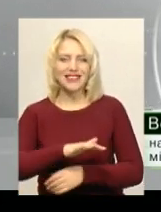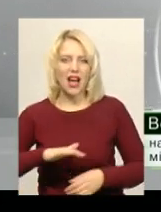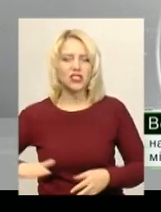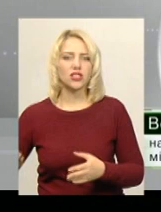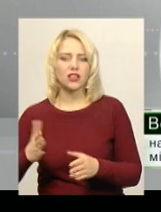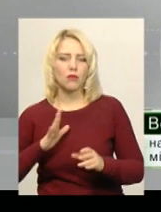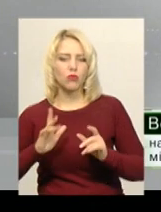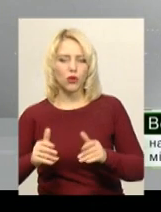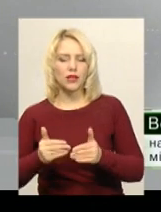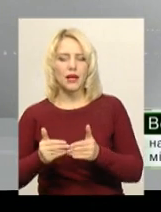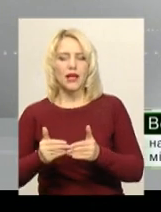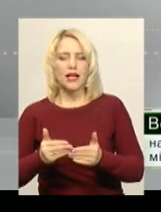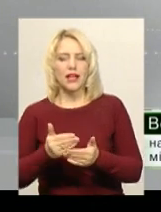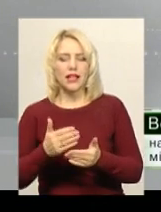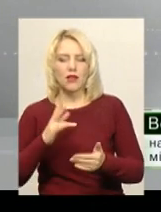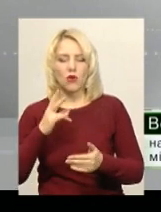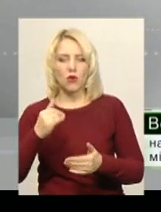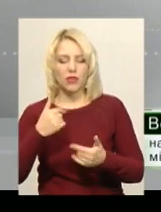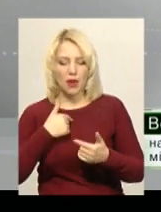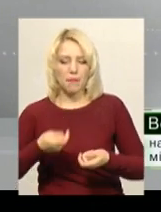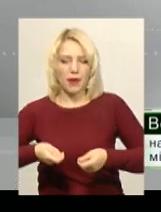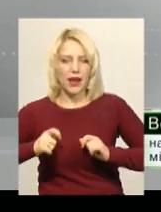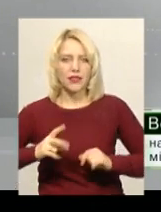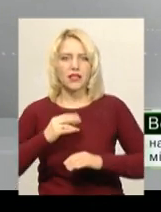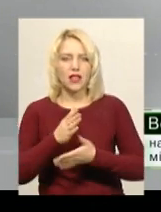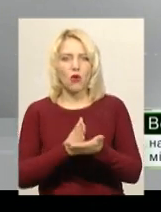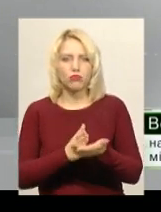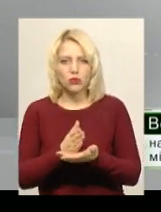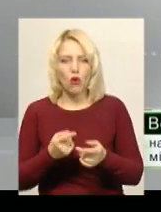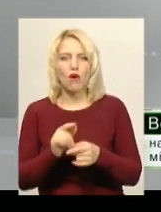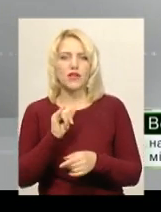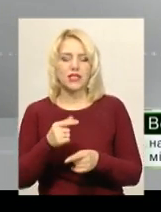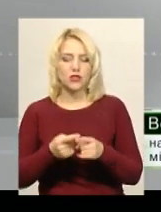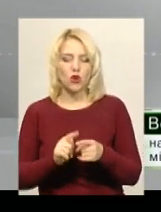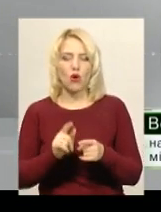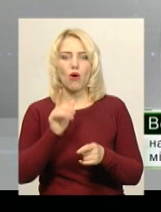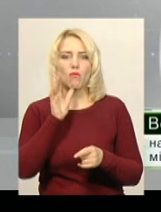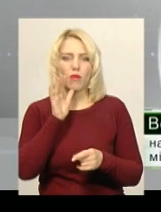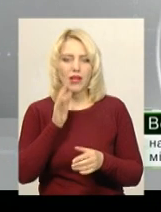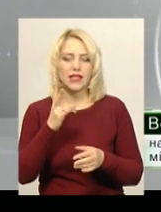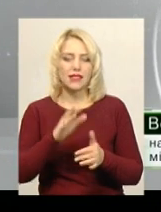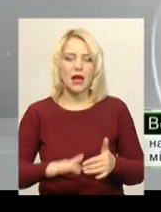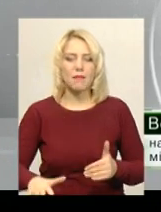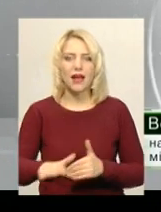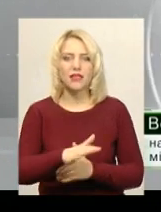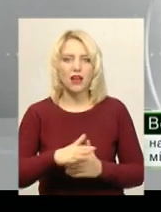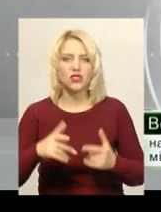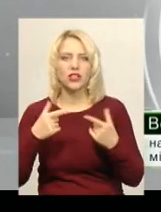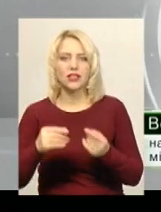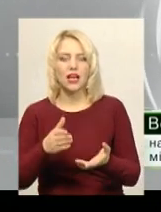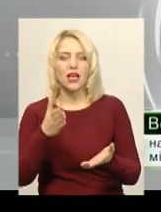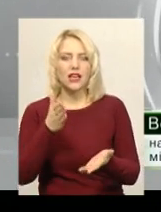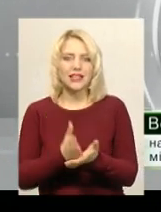були передані нам на обслуговування. І з цього моменту ми почали якраз на майданчиках, де розміщені,